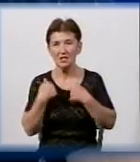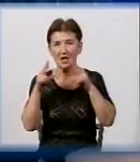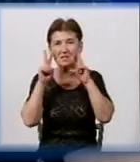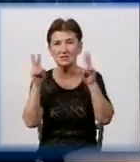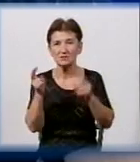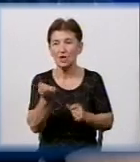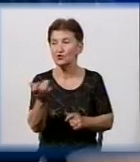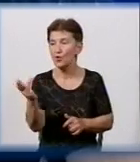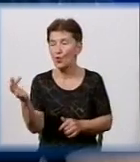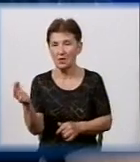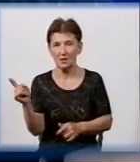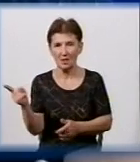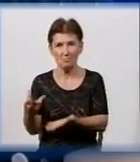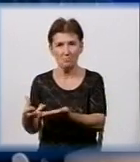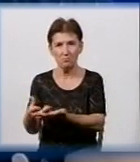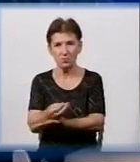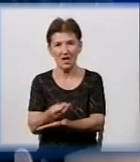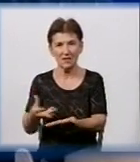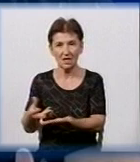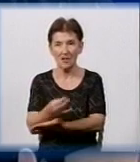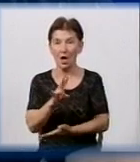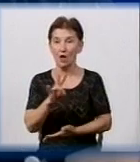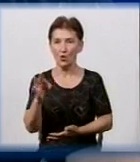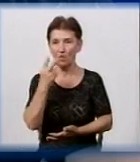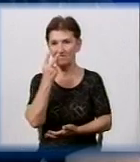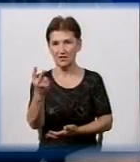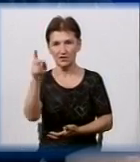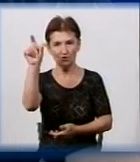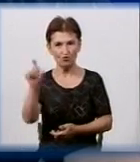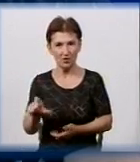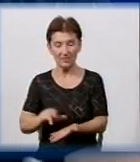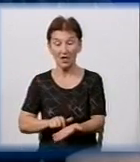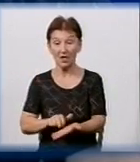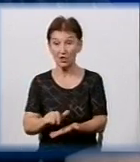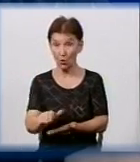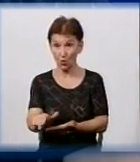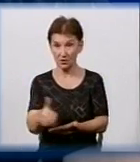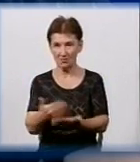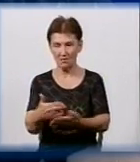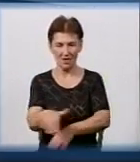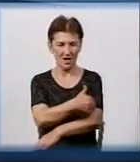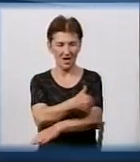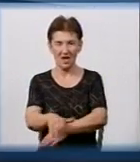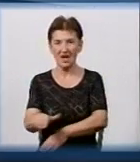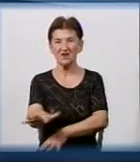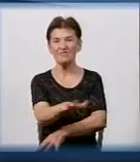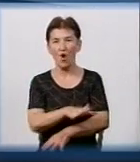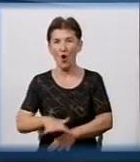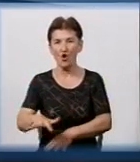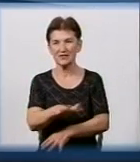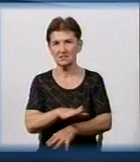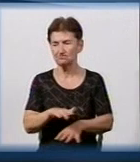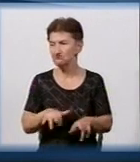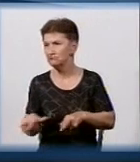платять за це, але видно, що людина йдет по маршруту, допустим, дворами, і наносить їх, в